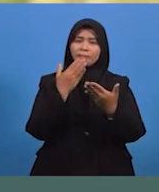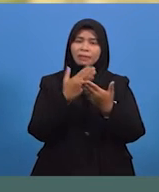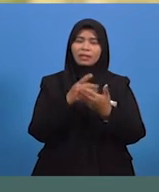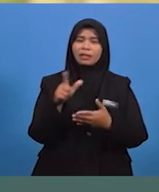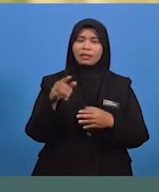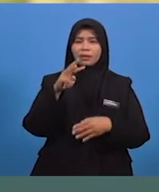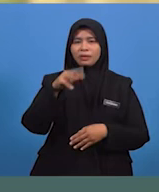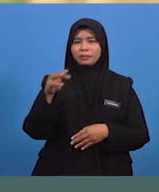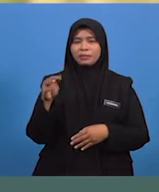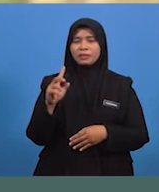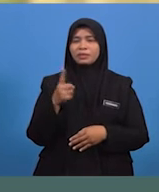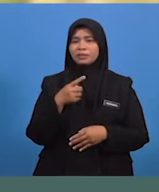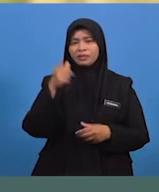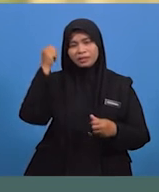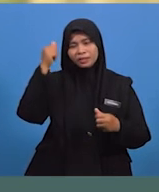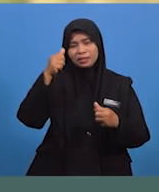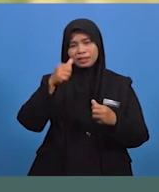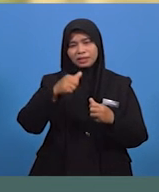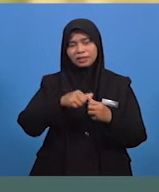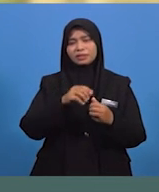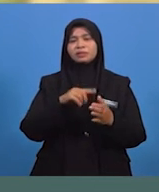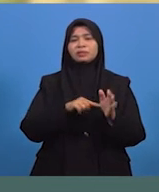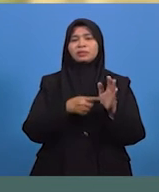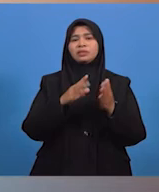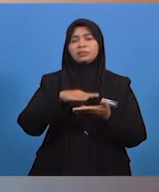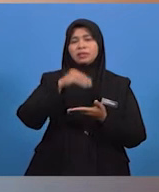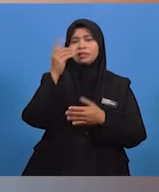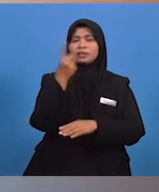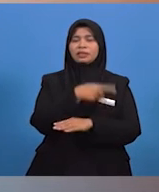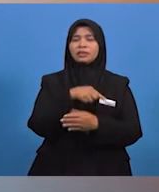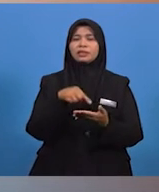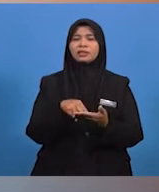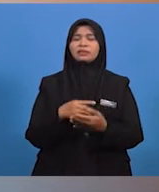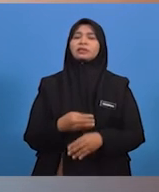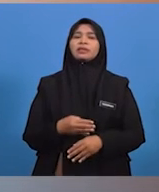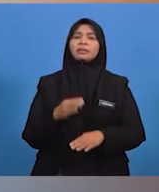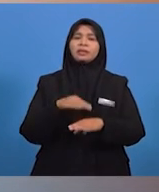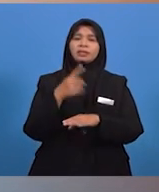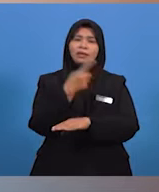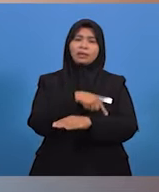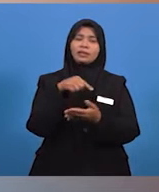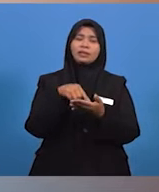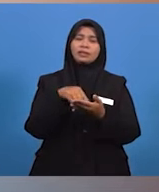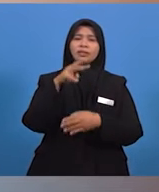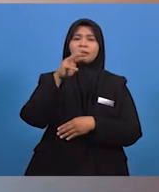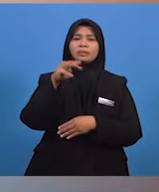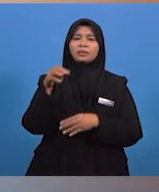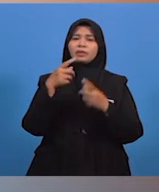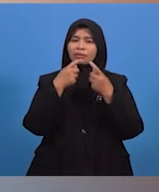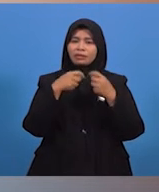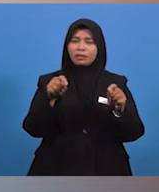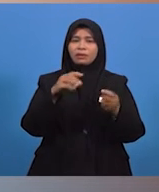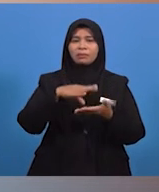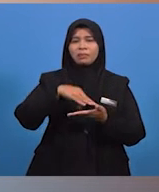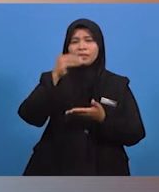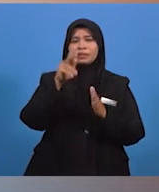Baiklah murid-murid, mari kita imbas kembali pelajaran hari ini. Pada hari ini, murid-murid